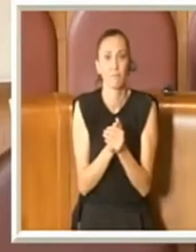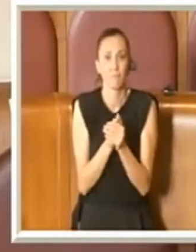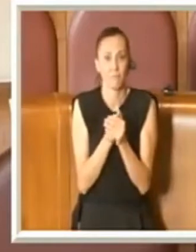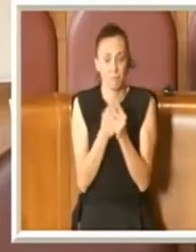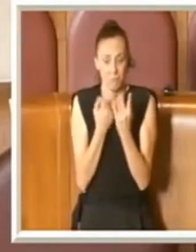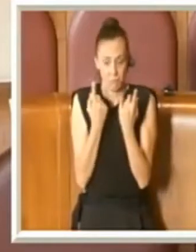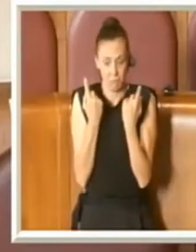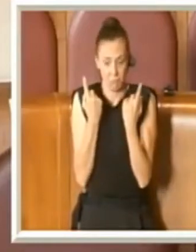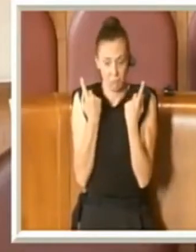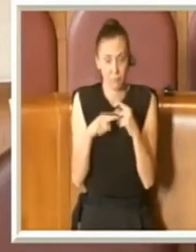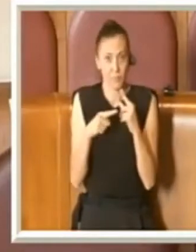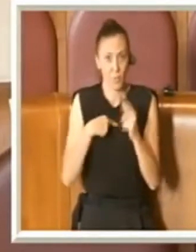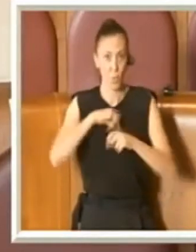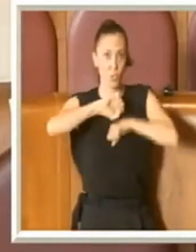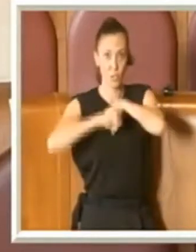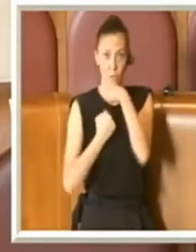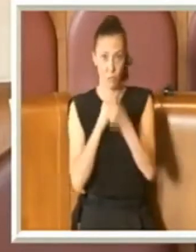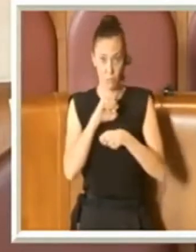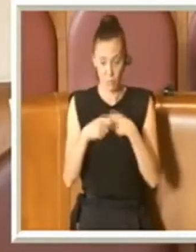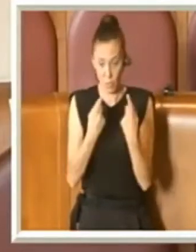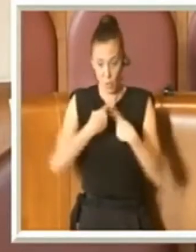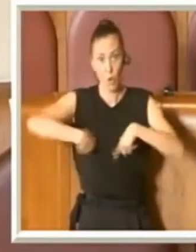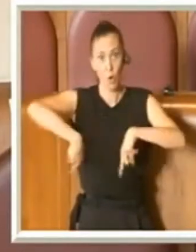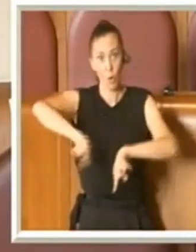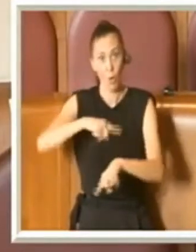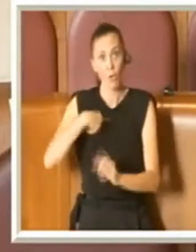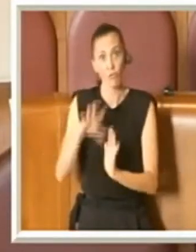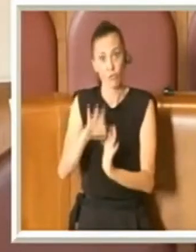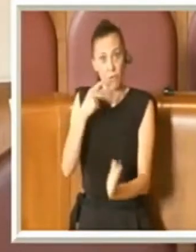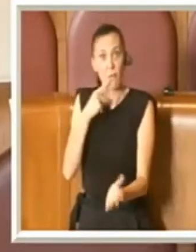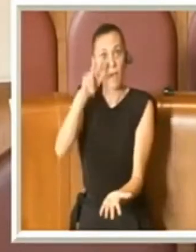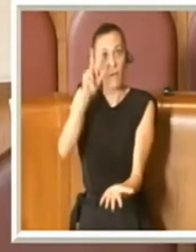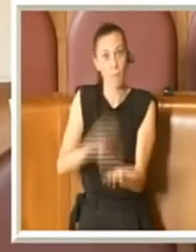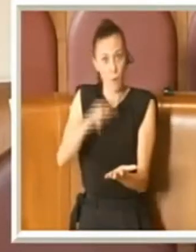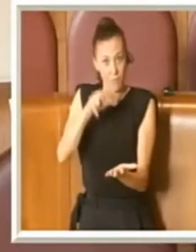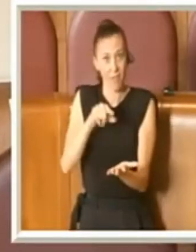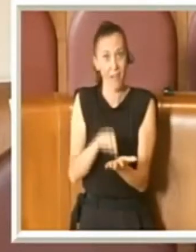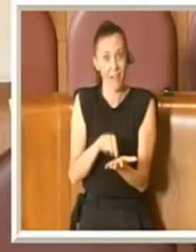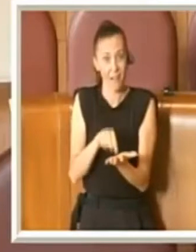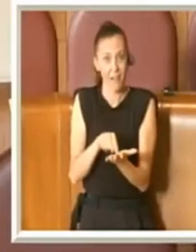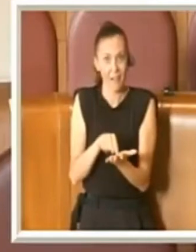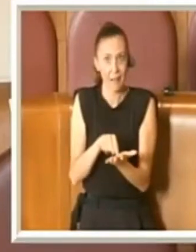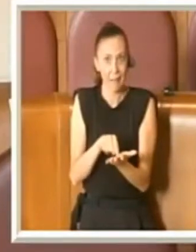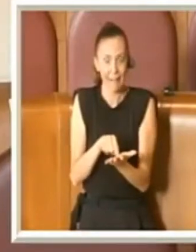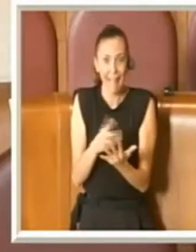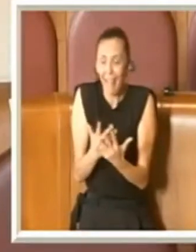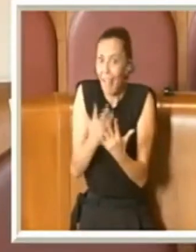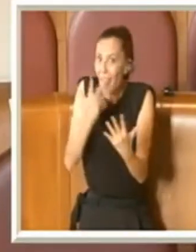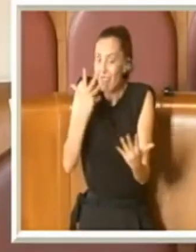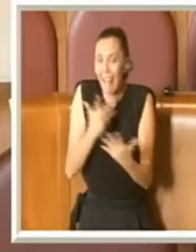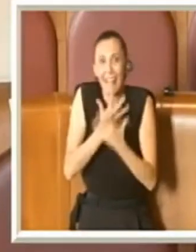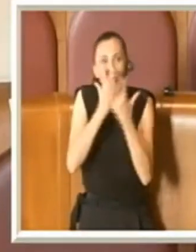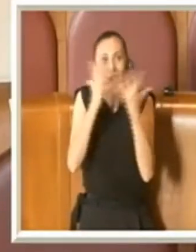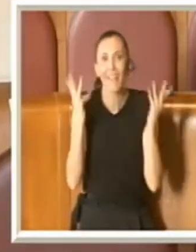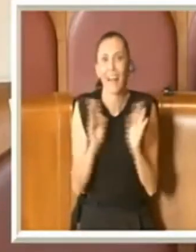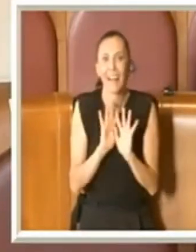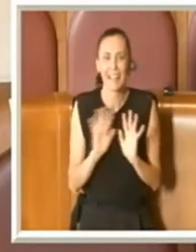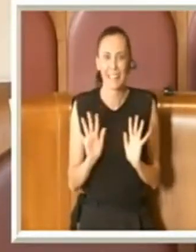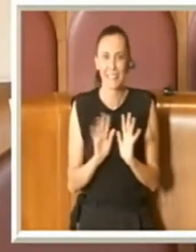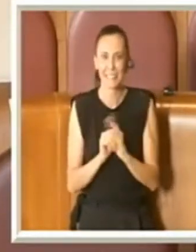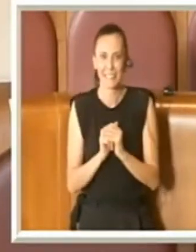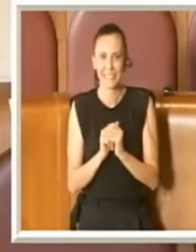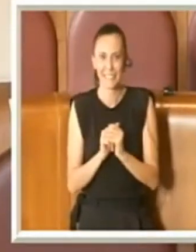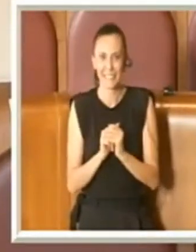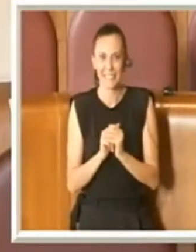atto che noi andiamo ad approvare, si evidenzia con nettezza. Tant'è vero che